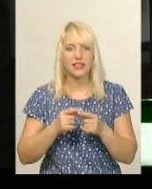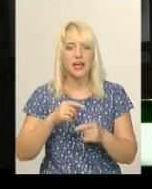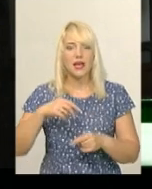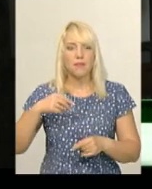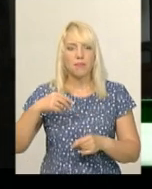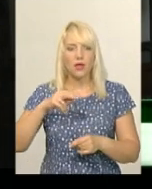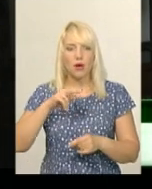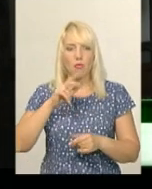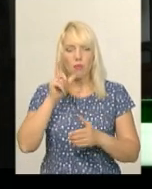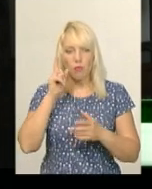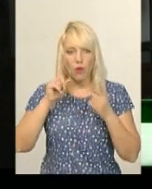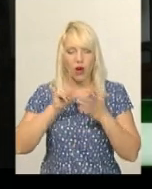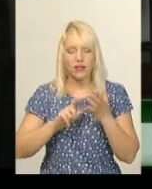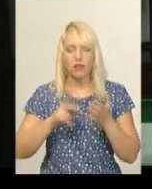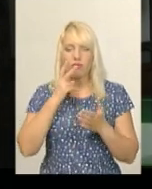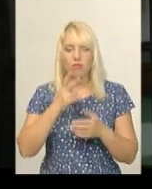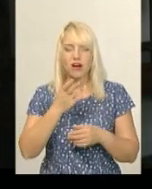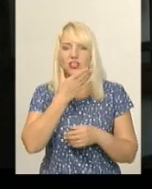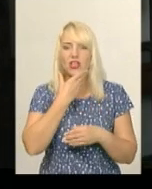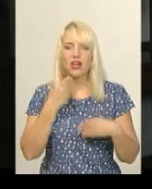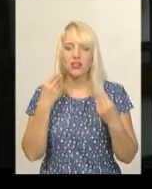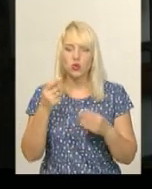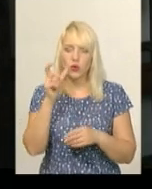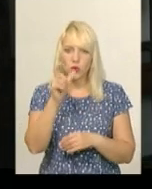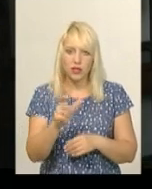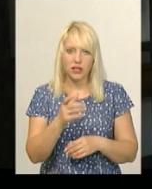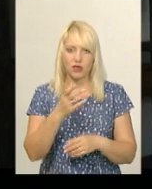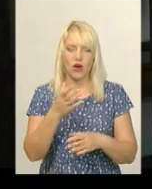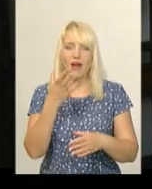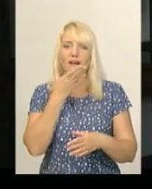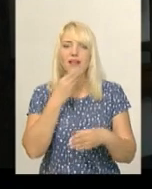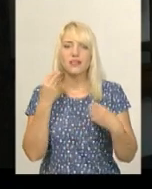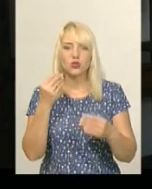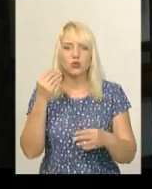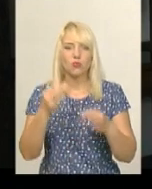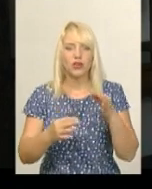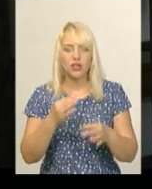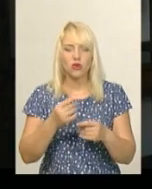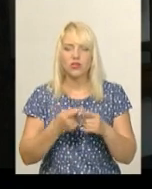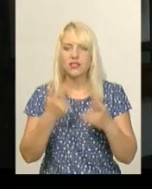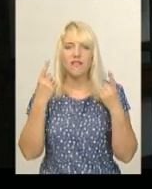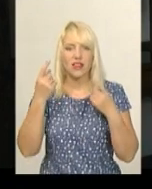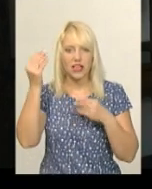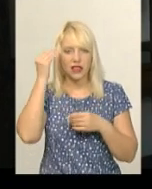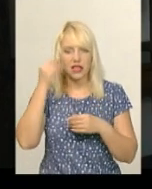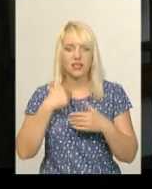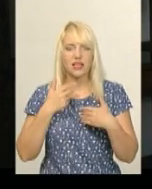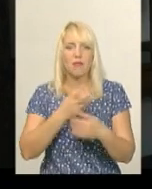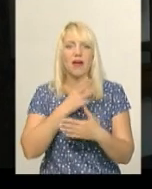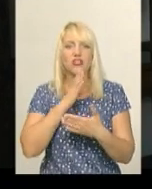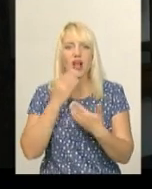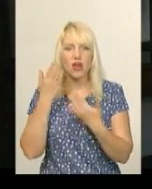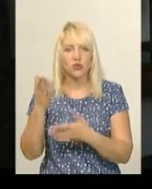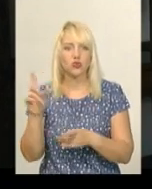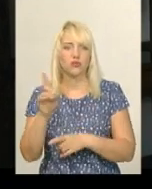треба мати великий талант. Я бажаю пані Наталі, щоб вона далі розвивала свій талант, хай в неї